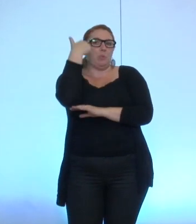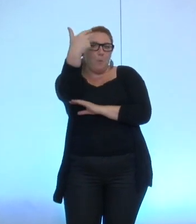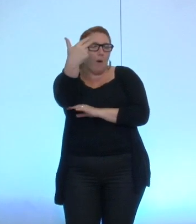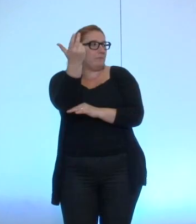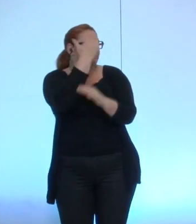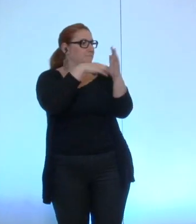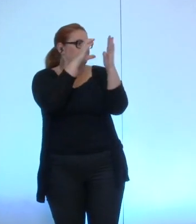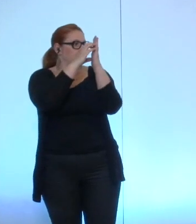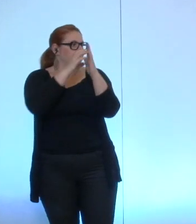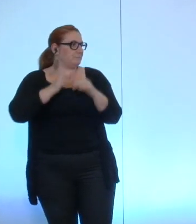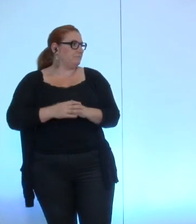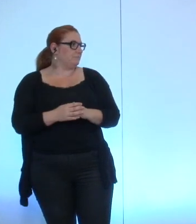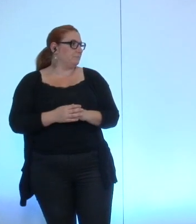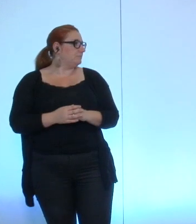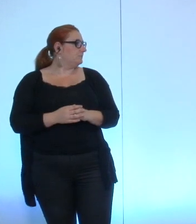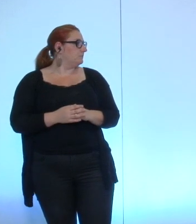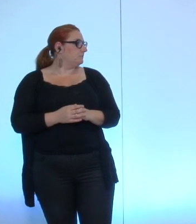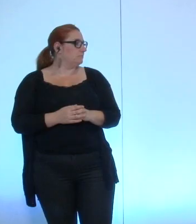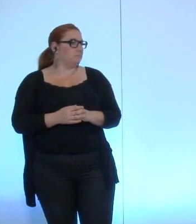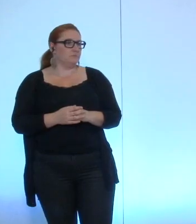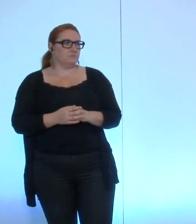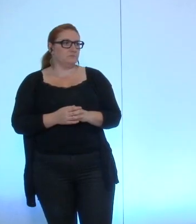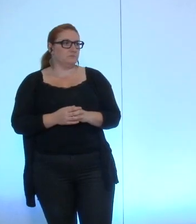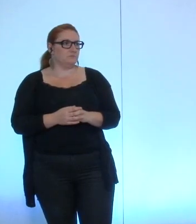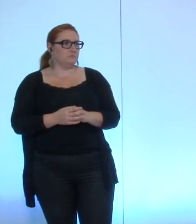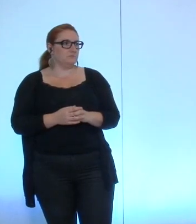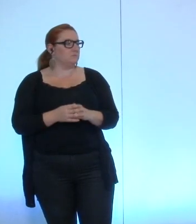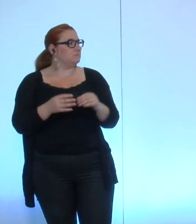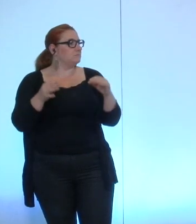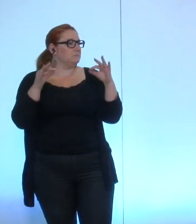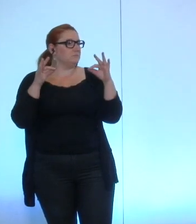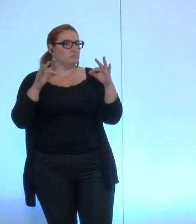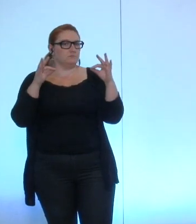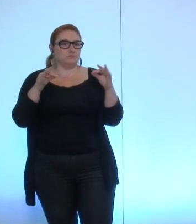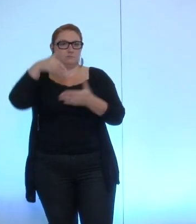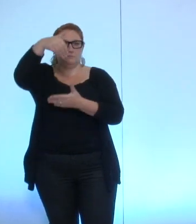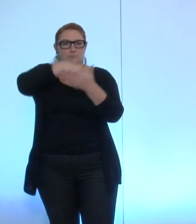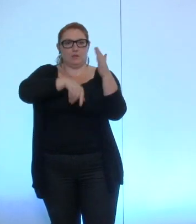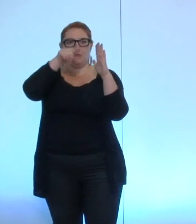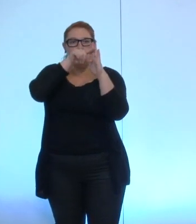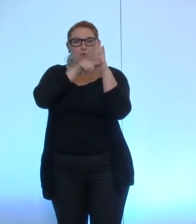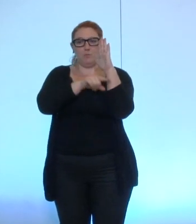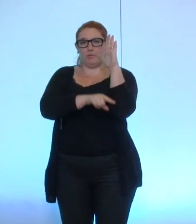portant sur le règlement intérieur.